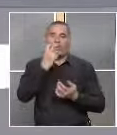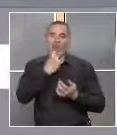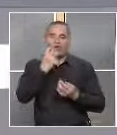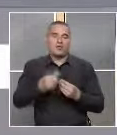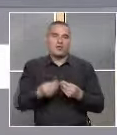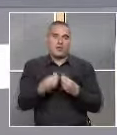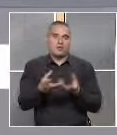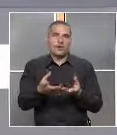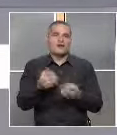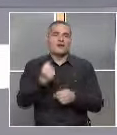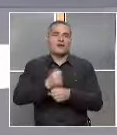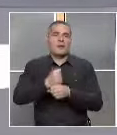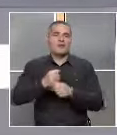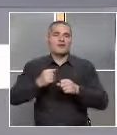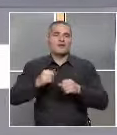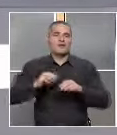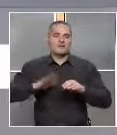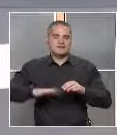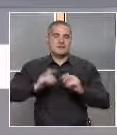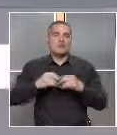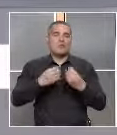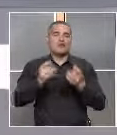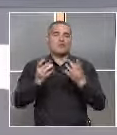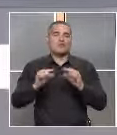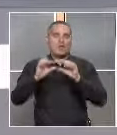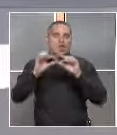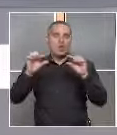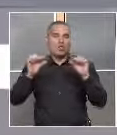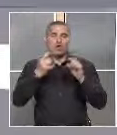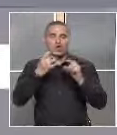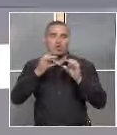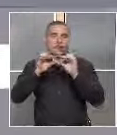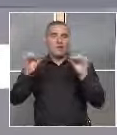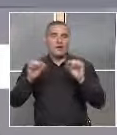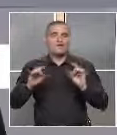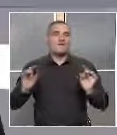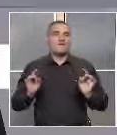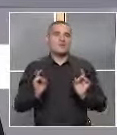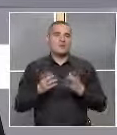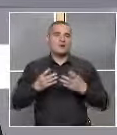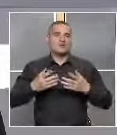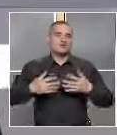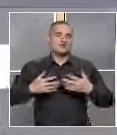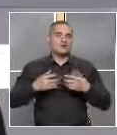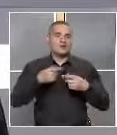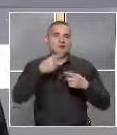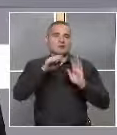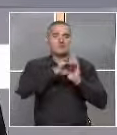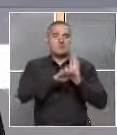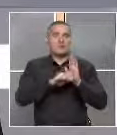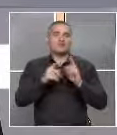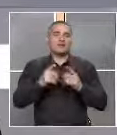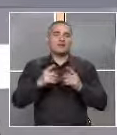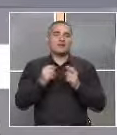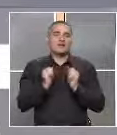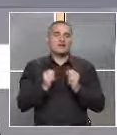работи с детето и подава новите думички, в началото се препоръчваше да застава по такъв начин или да крие